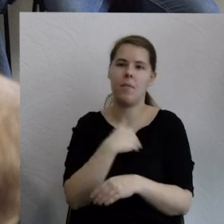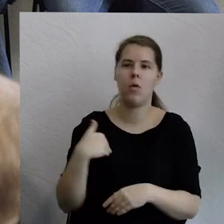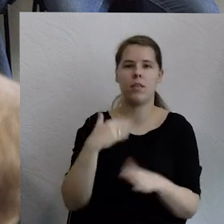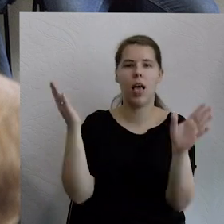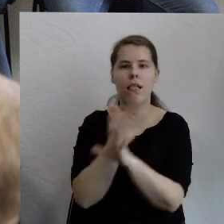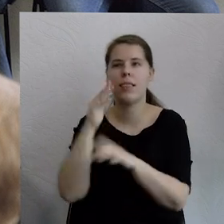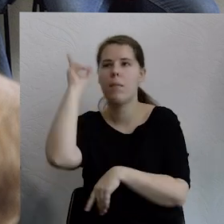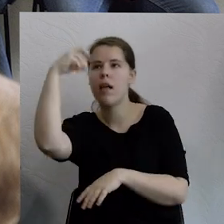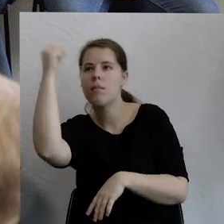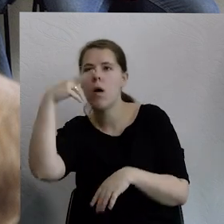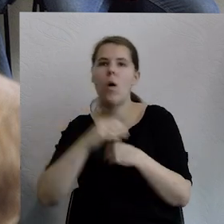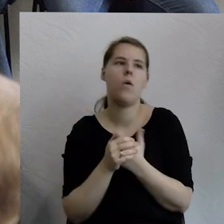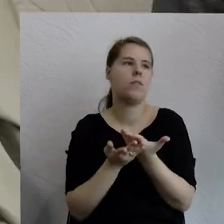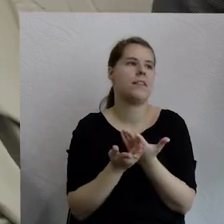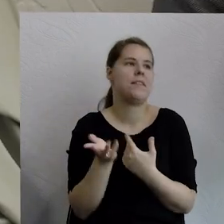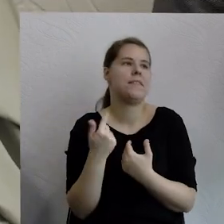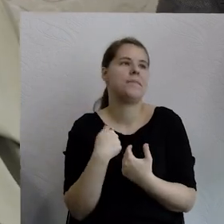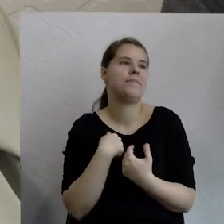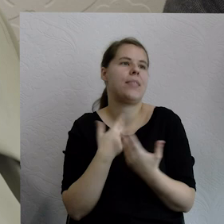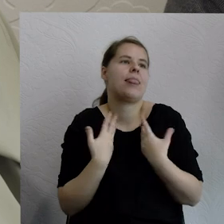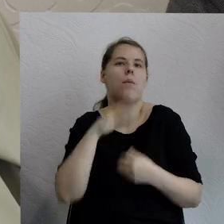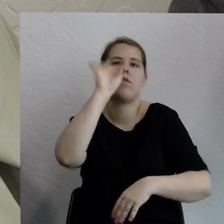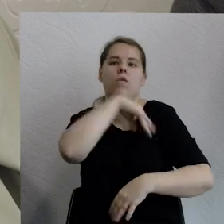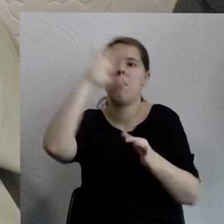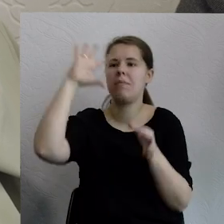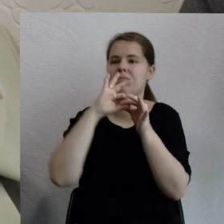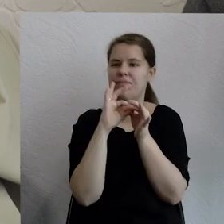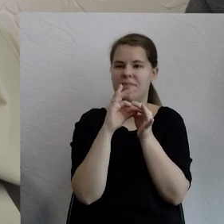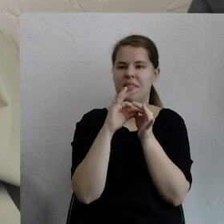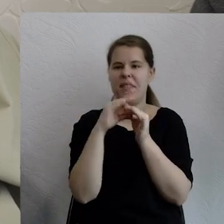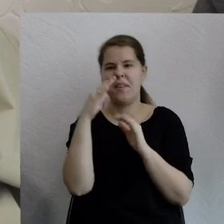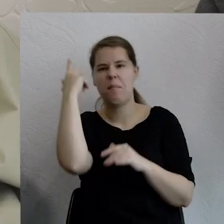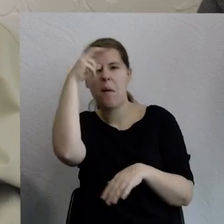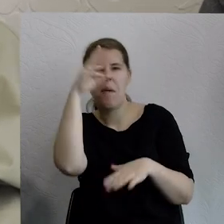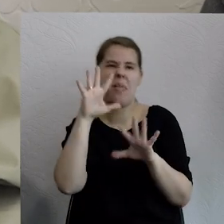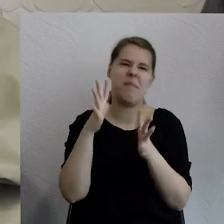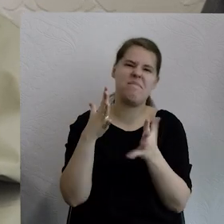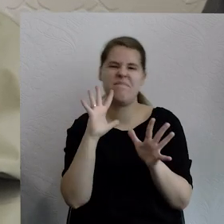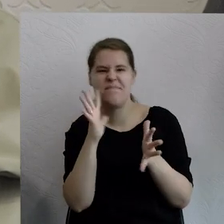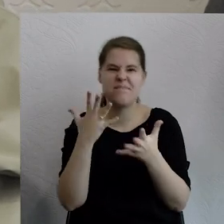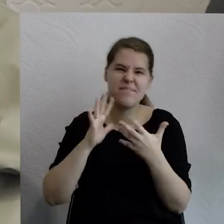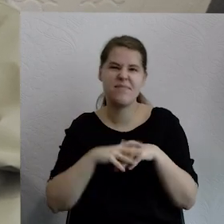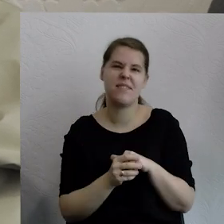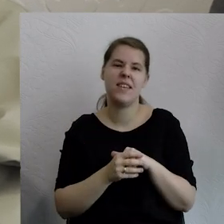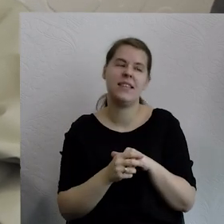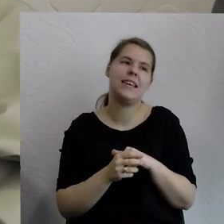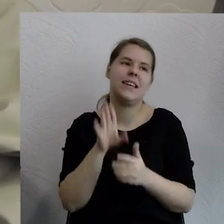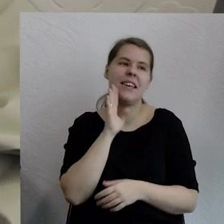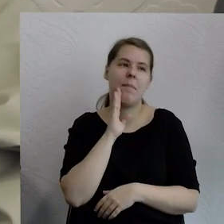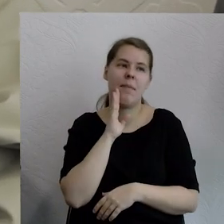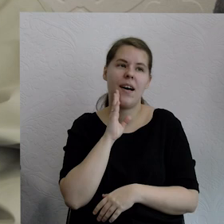jednak mi się czasem z taką szarością, której może nie zmienimy i może klimat się do tego czasu aż tak nie zmieni, że jednak dach będzie potrzebny.